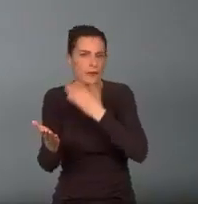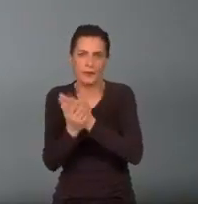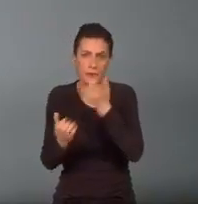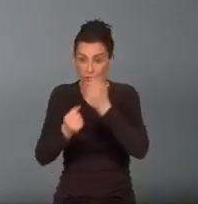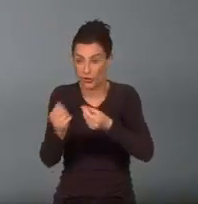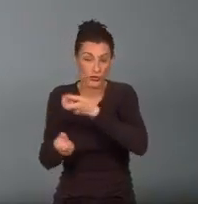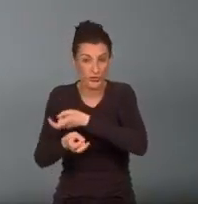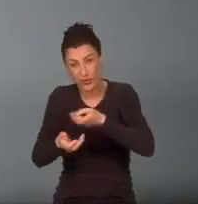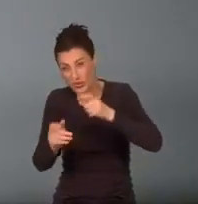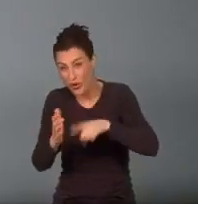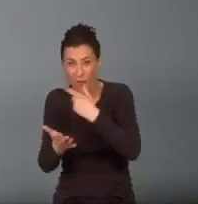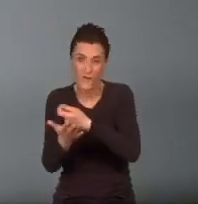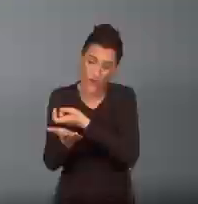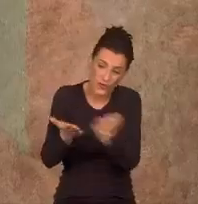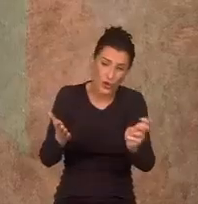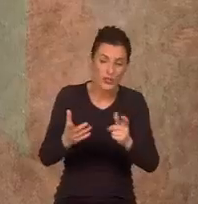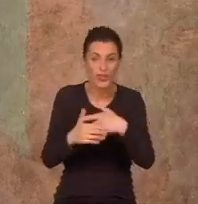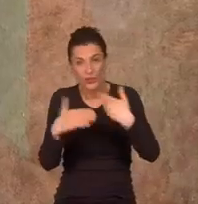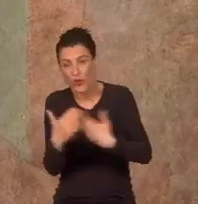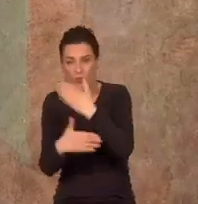byłoby wszystko zburzyć i zacząć od nowa.